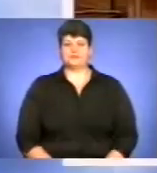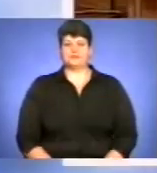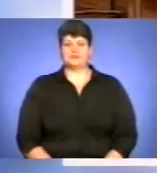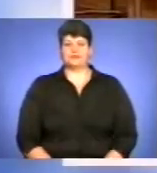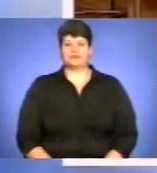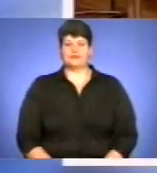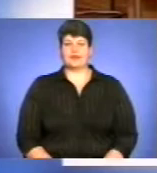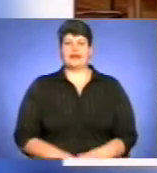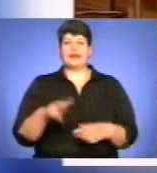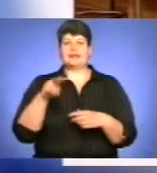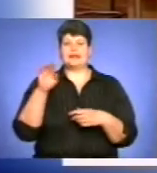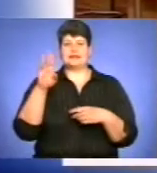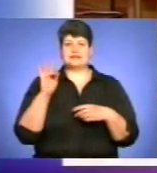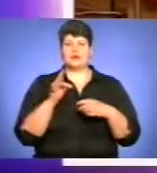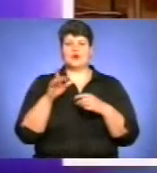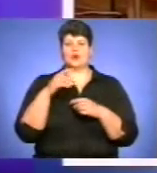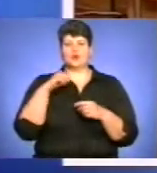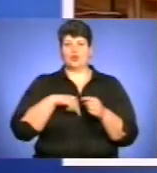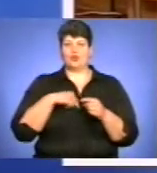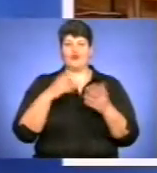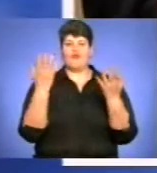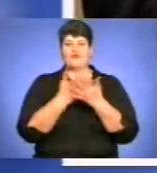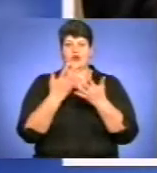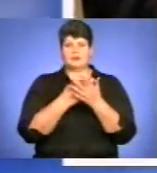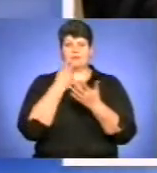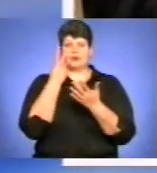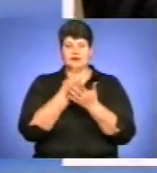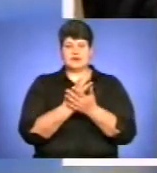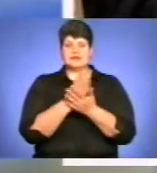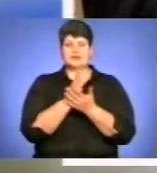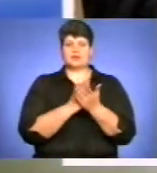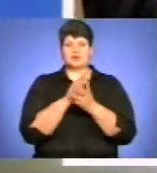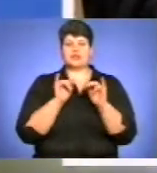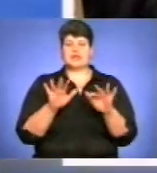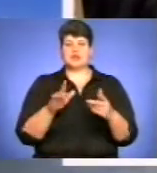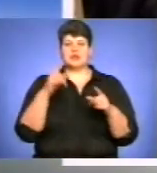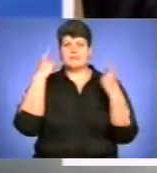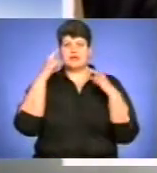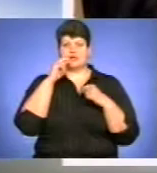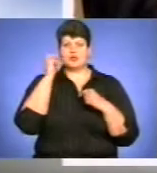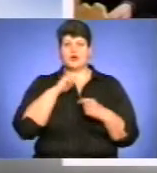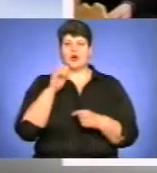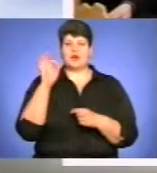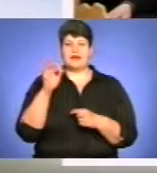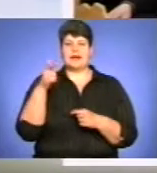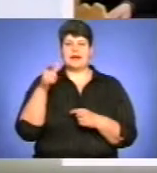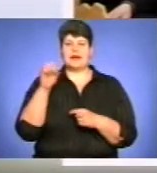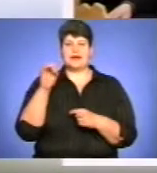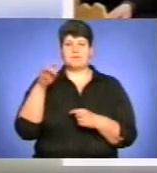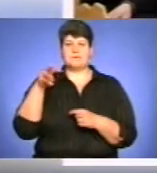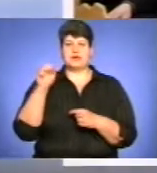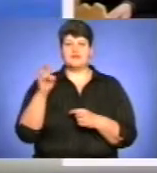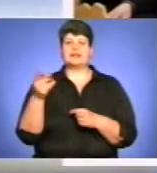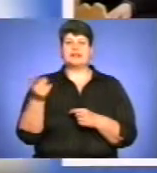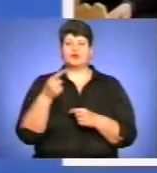Лицар духу. Фільм з такою назвою. Репрезентував заслужений діяч мистецтв України Олег Герман у Тернопільській